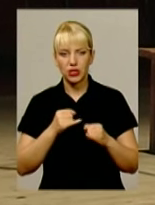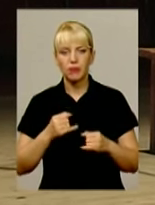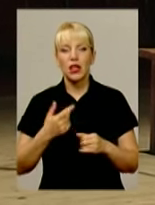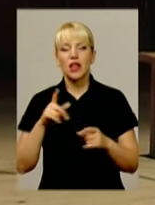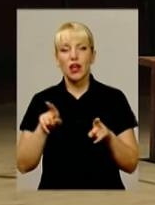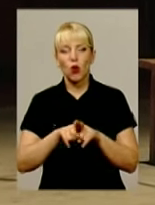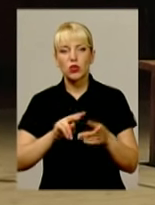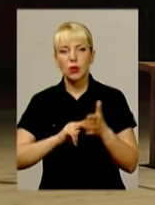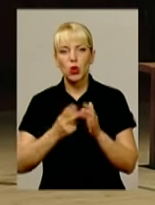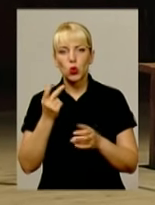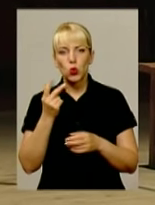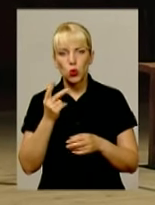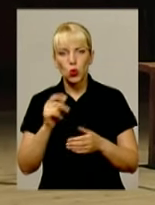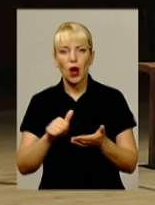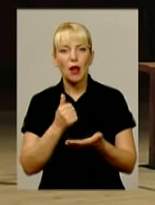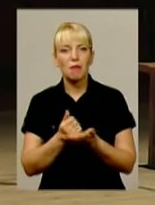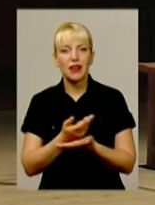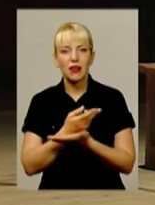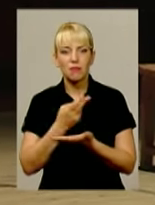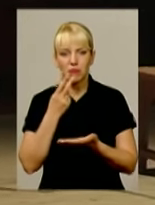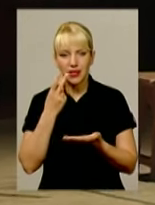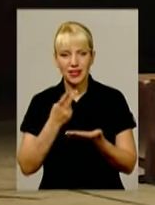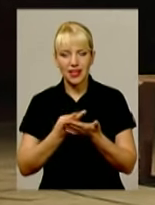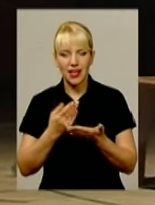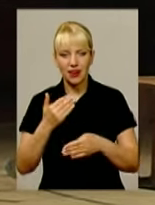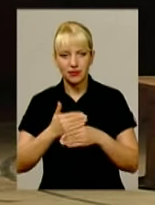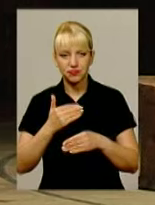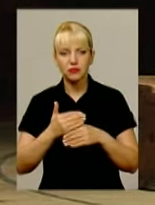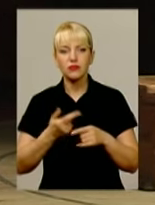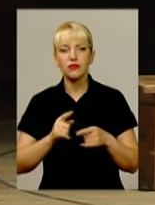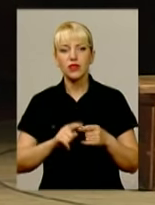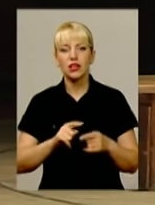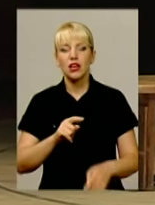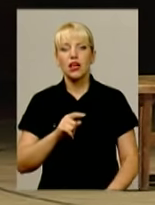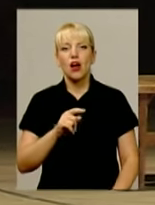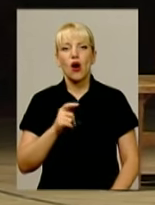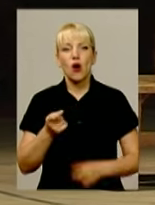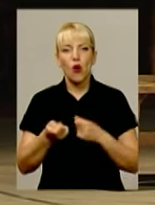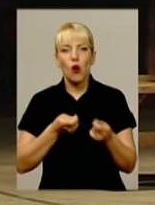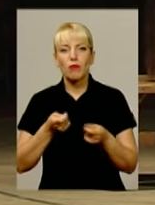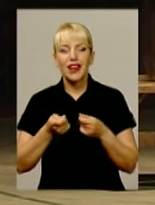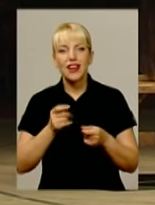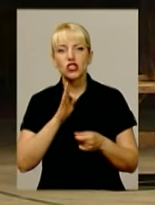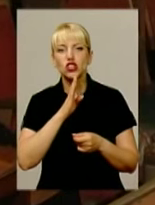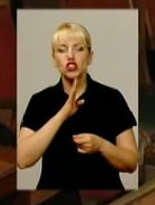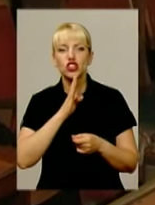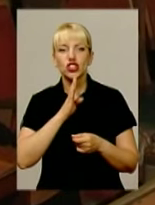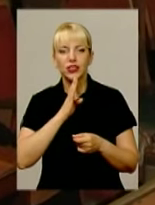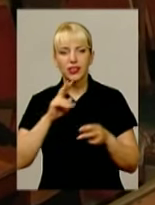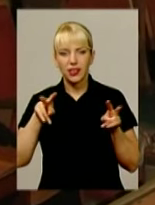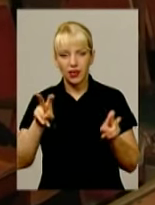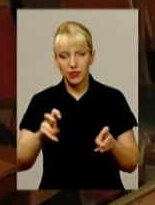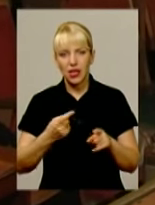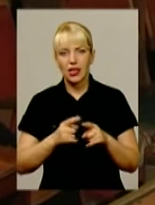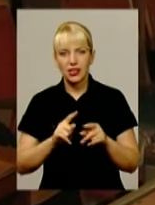'єра – серйозна комедія білоруського драматурга Андрія Курейчика «Обережно жінки». Ставить її